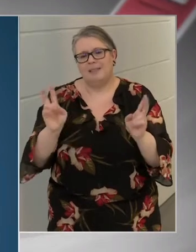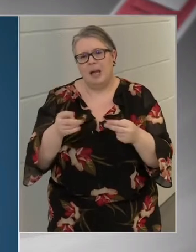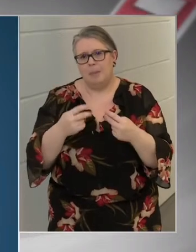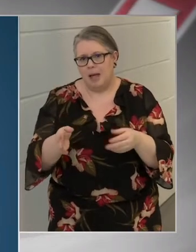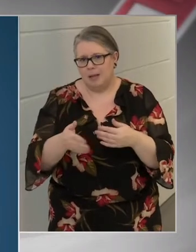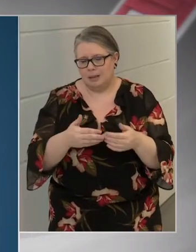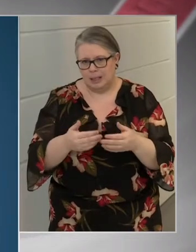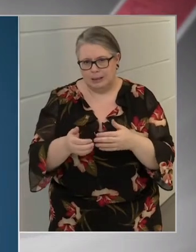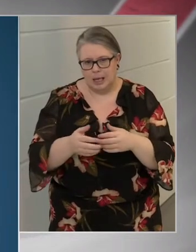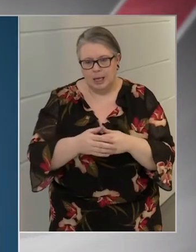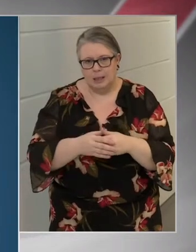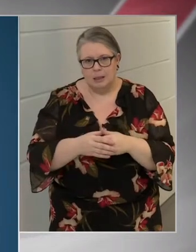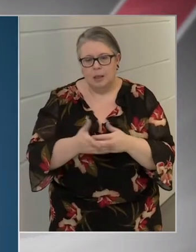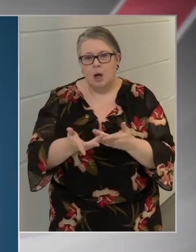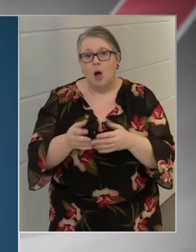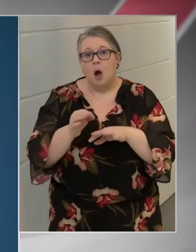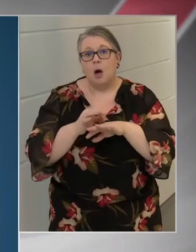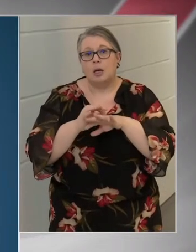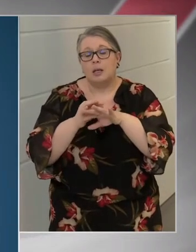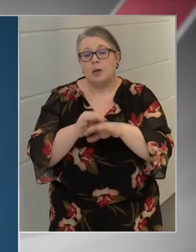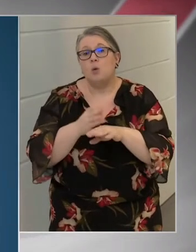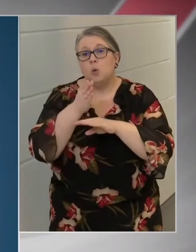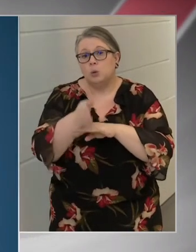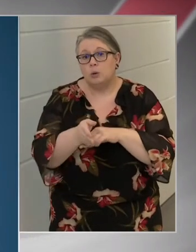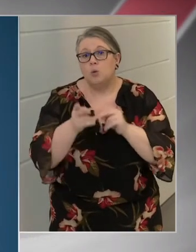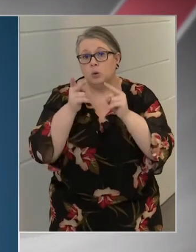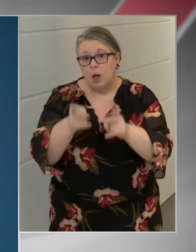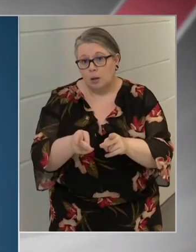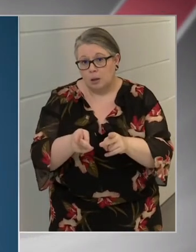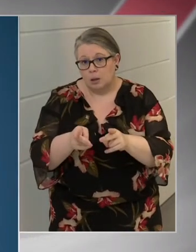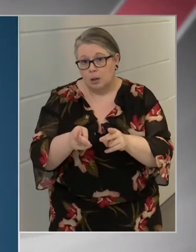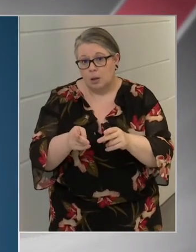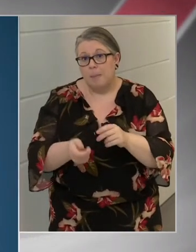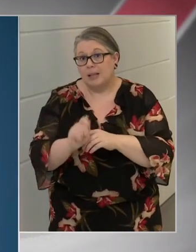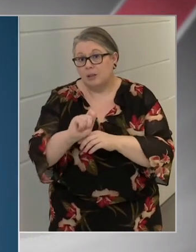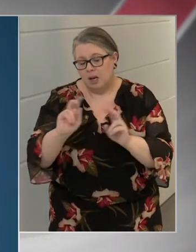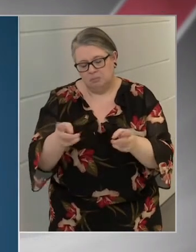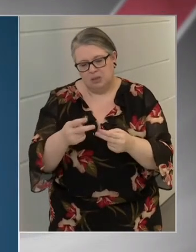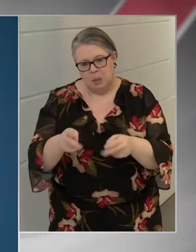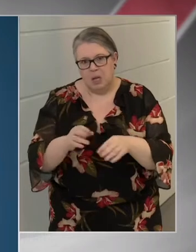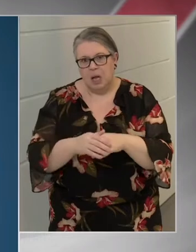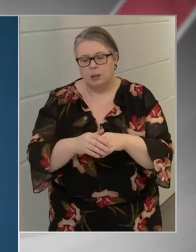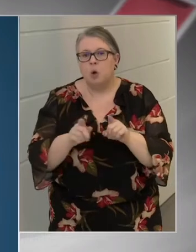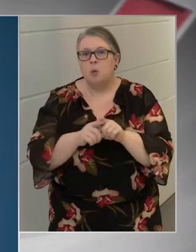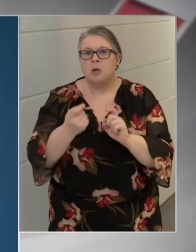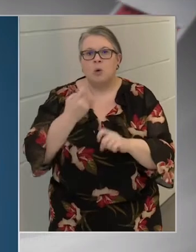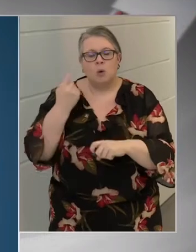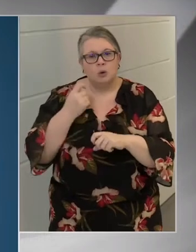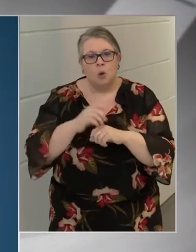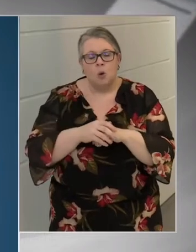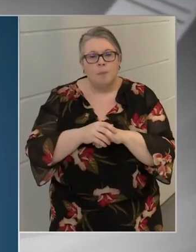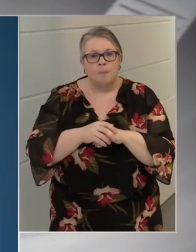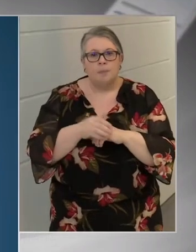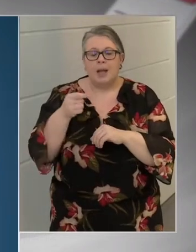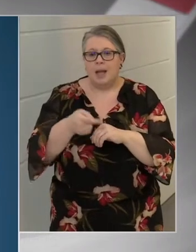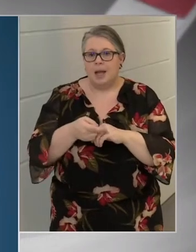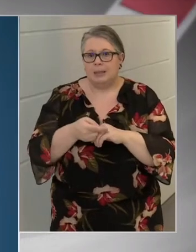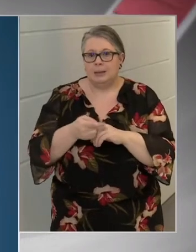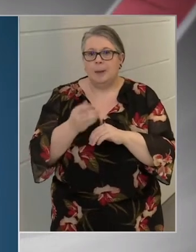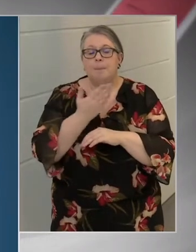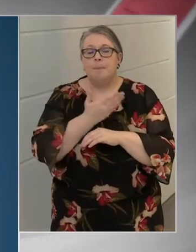kezelni, és a kivezető utat nem találjuk meg a járványból. Úgy vélem, hogy ez